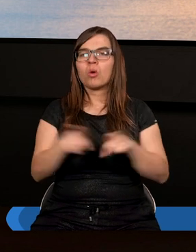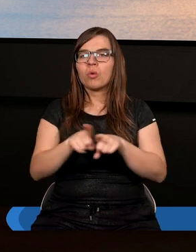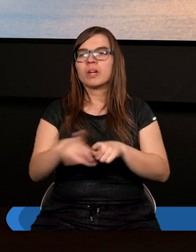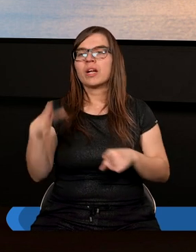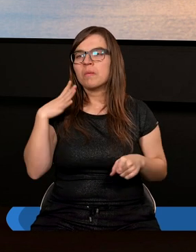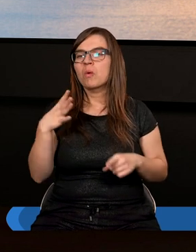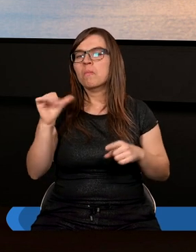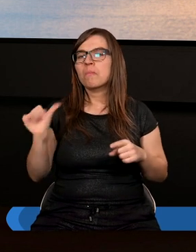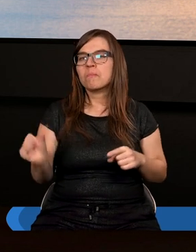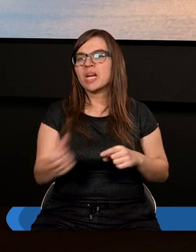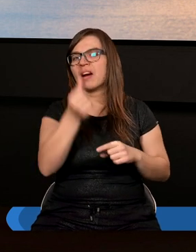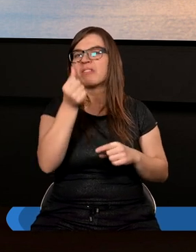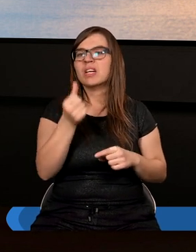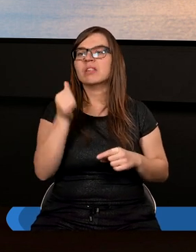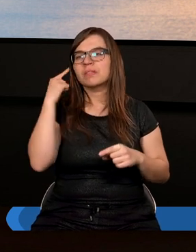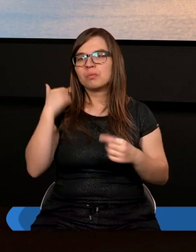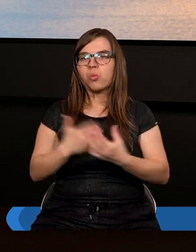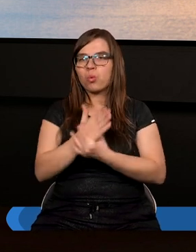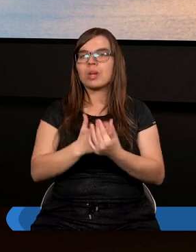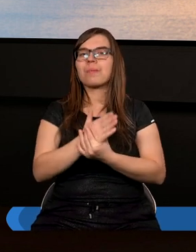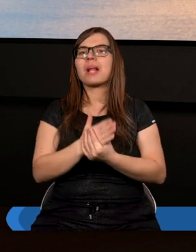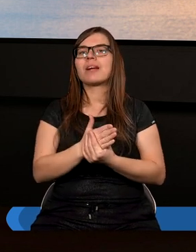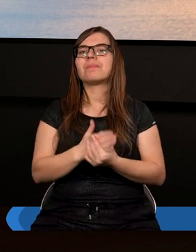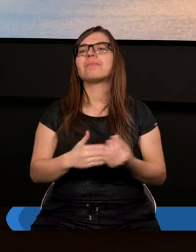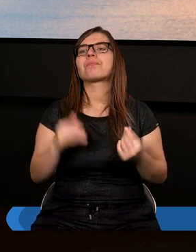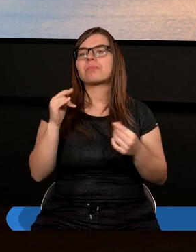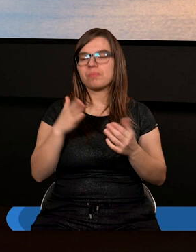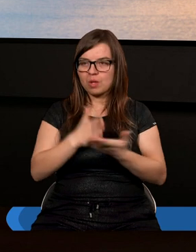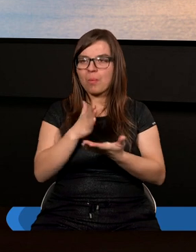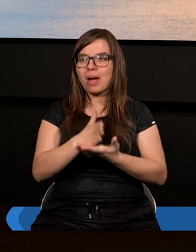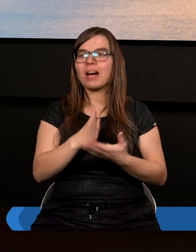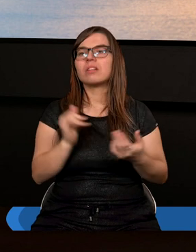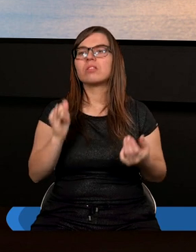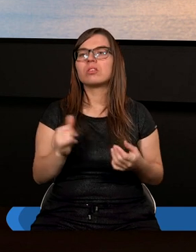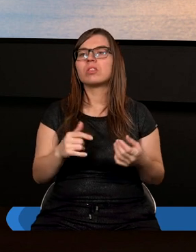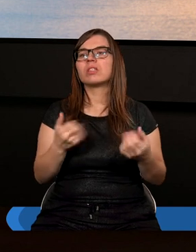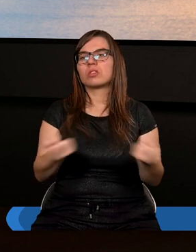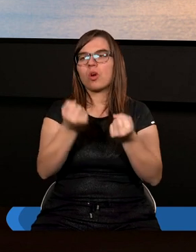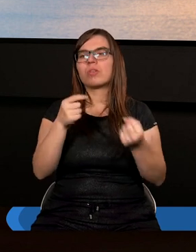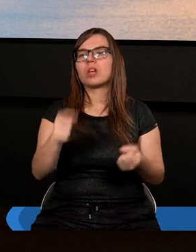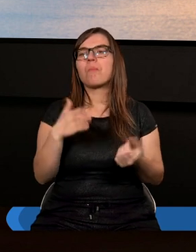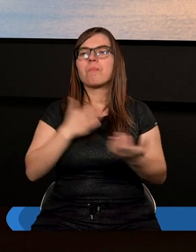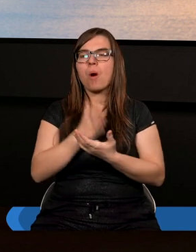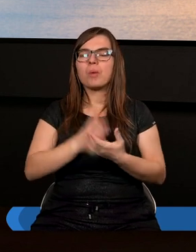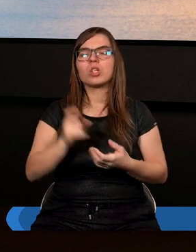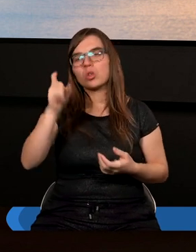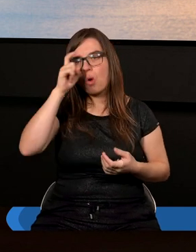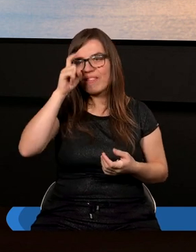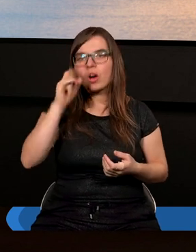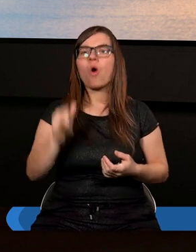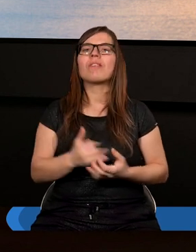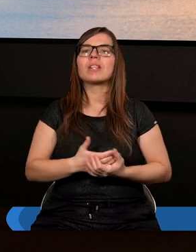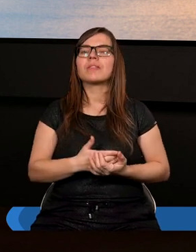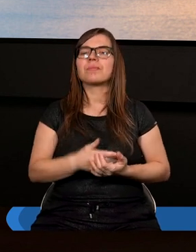pierwszym w służbie, pomaganiu, w niesieniu pomocy człowiekowi.